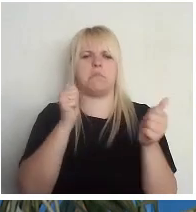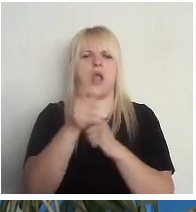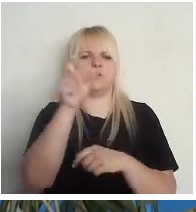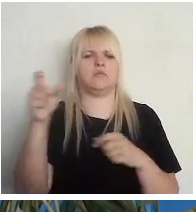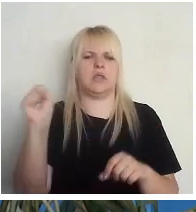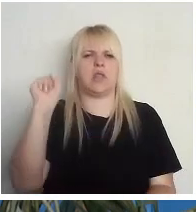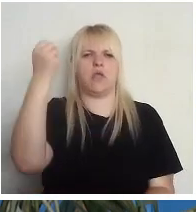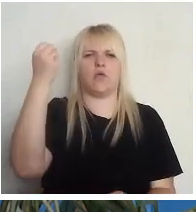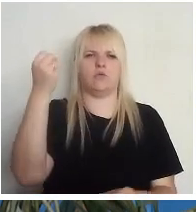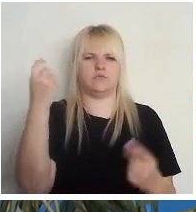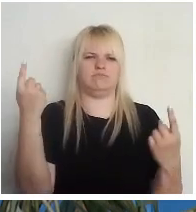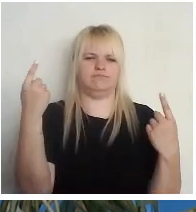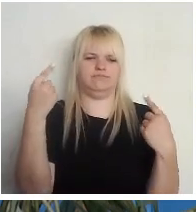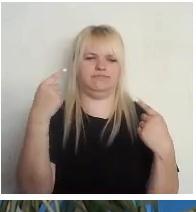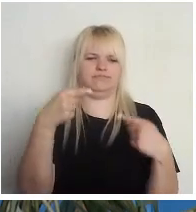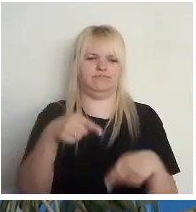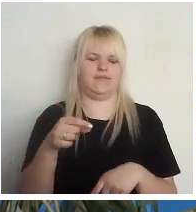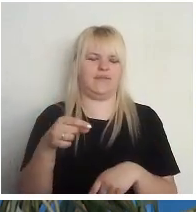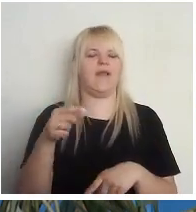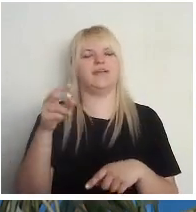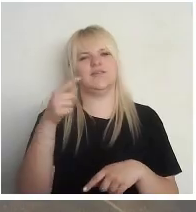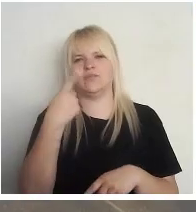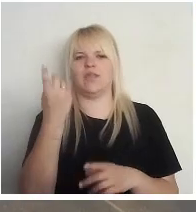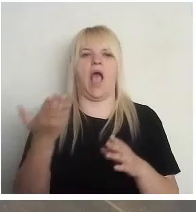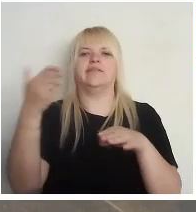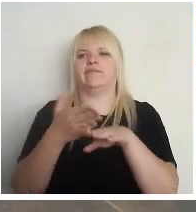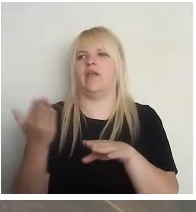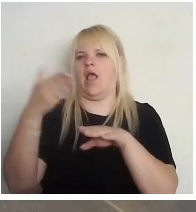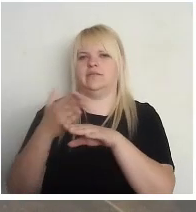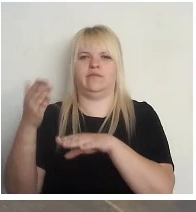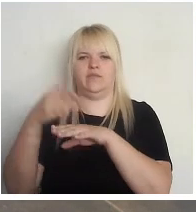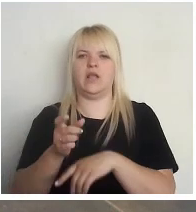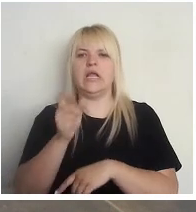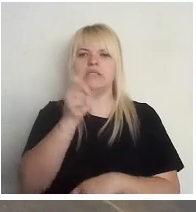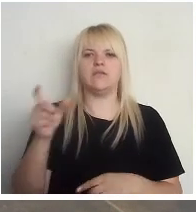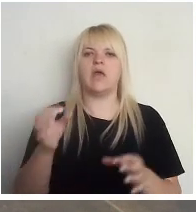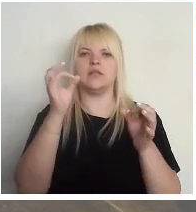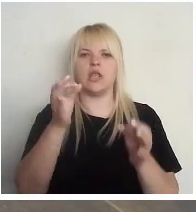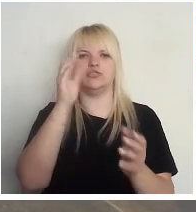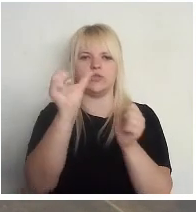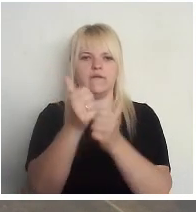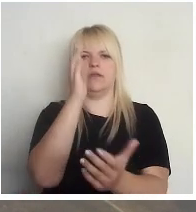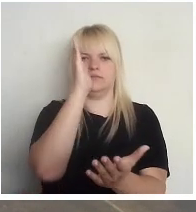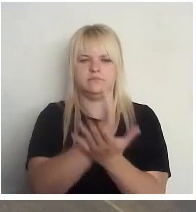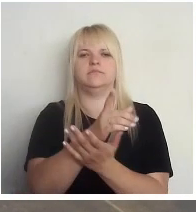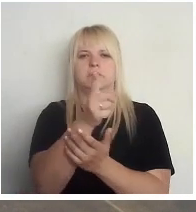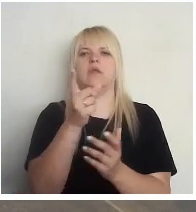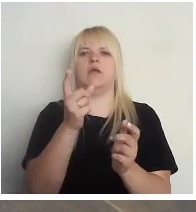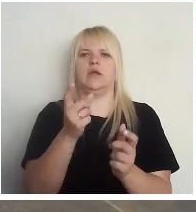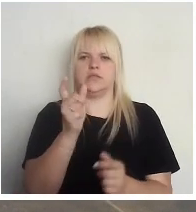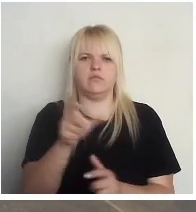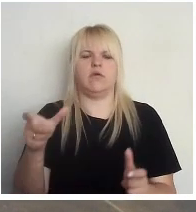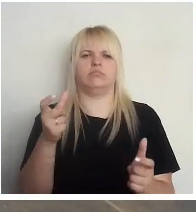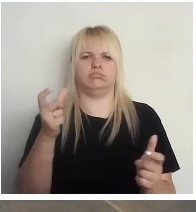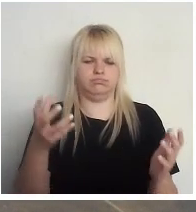norietu, kas tagad tiek aizstāts ar visu kaut ko citu, kur cilvēki tiešā veidā iesaistās, ņem iniciatīvas savās rokās ļoti